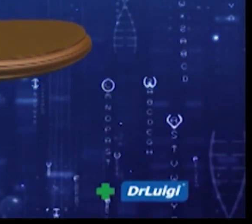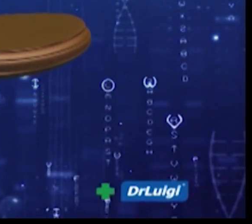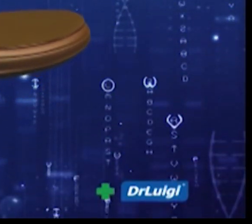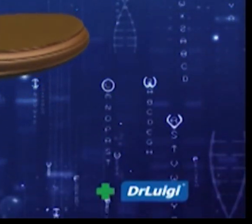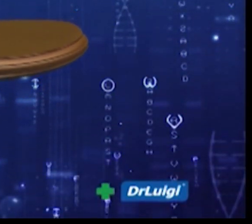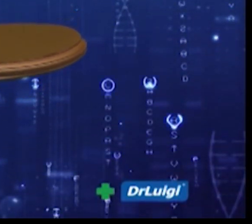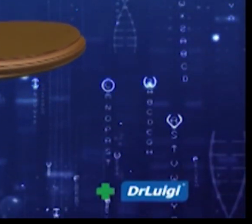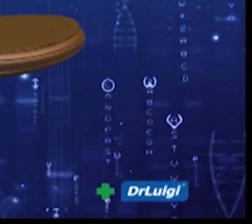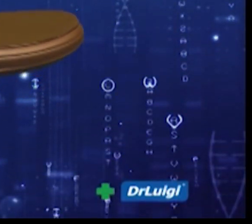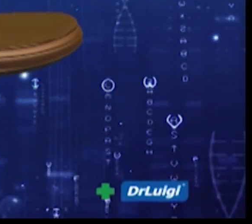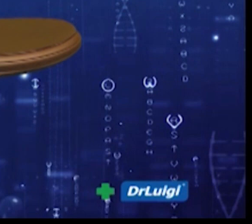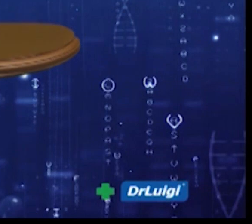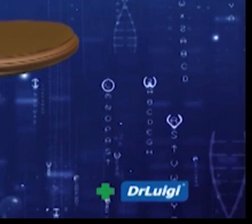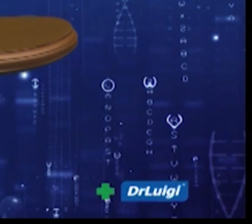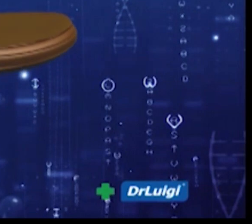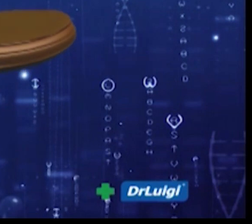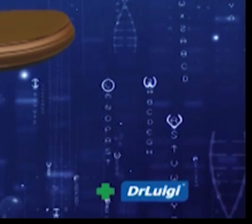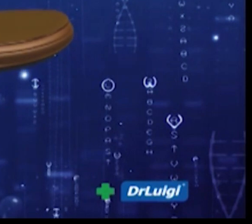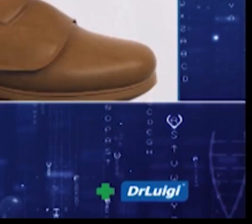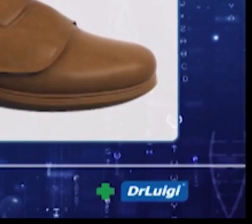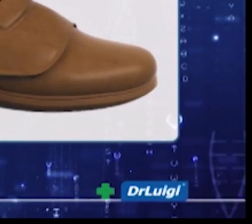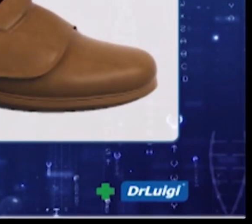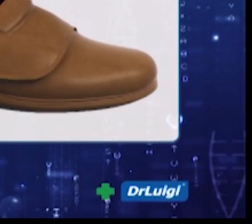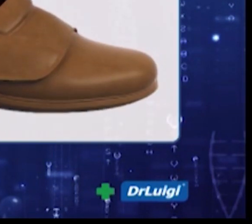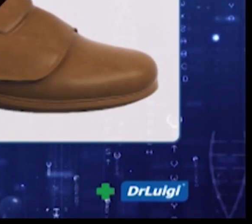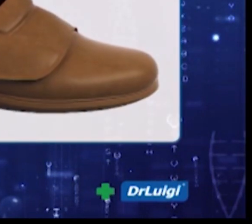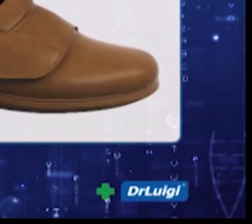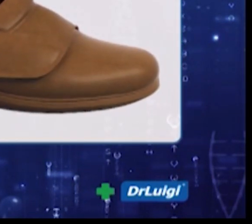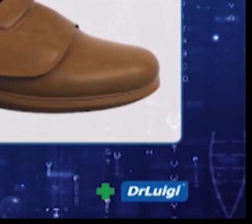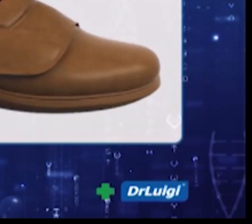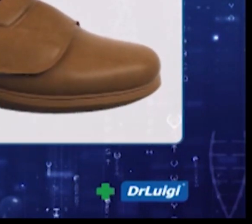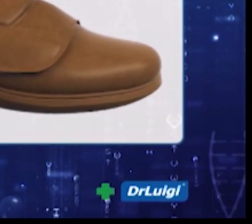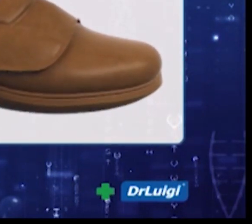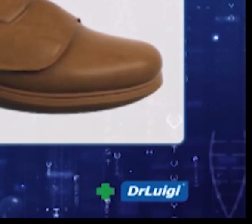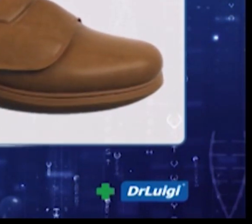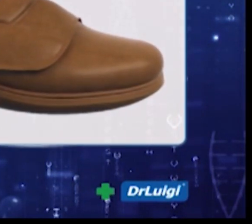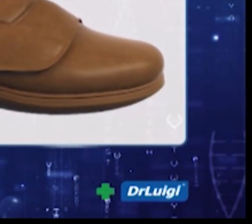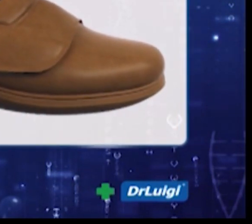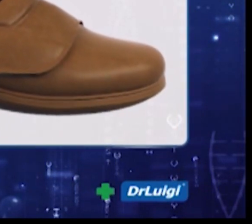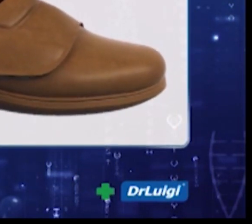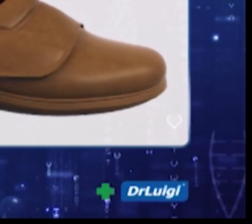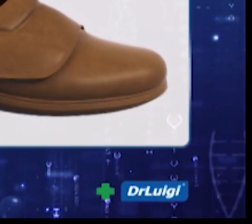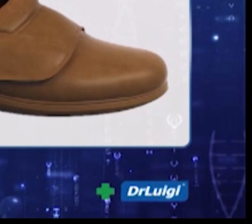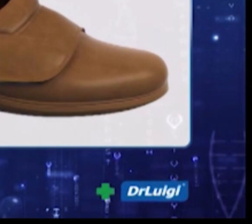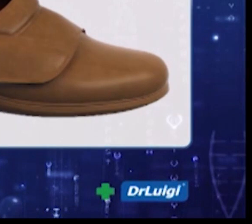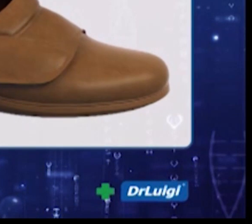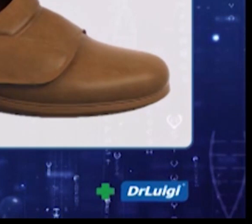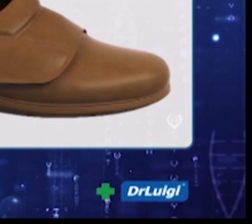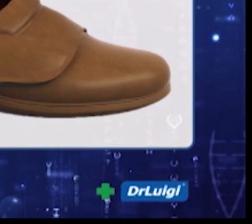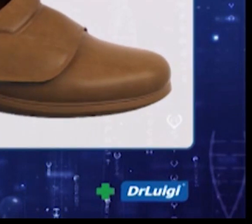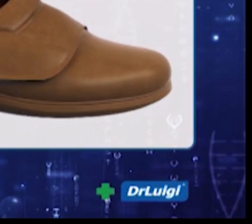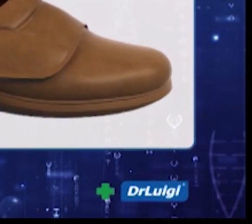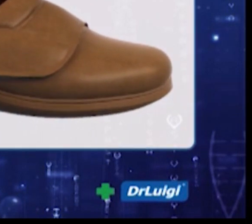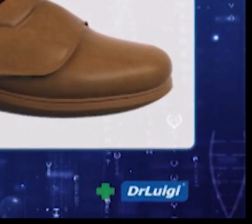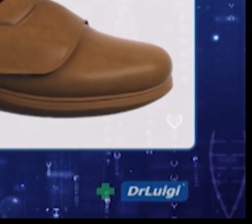koji spriječava nastanak proširenih vena na donjim ekstremitetima i omogućava nesmeta rad venskih zalisaka pri hodanju